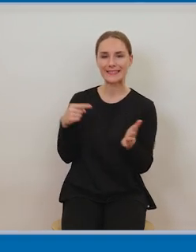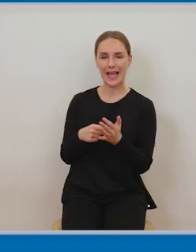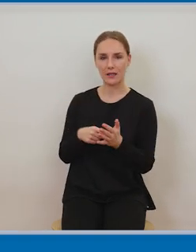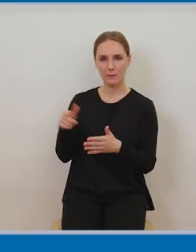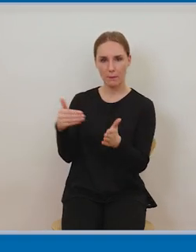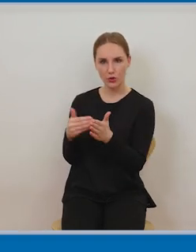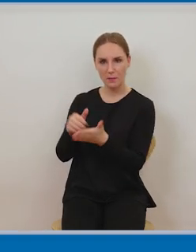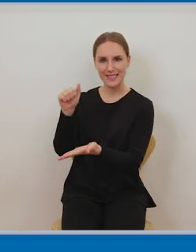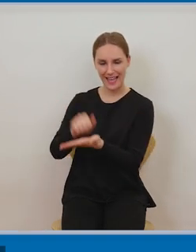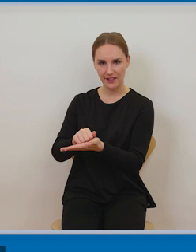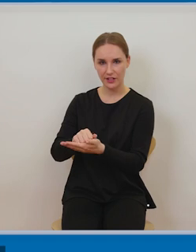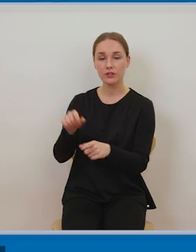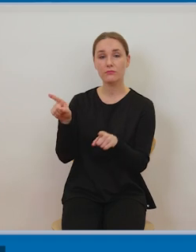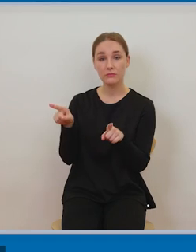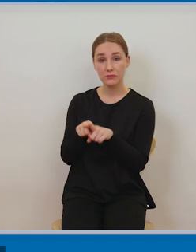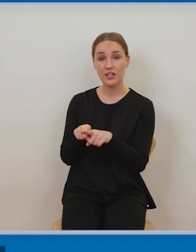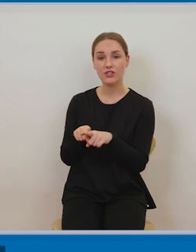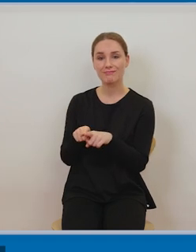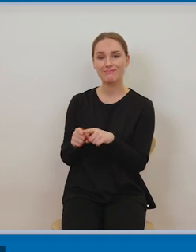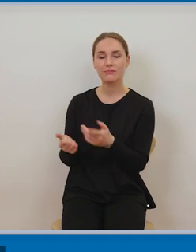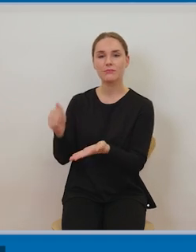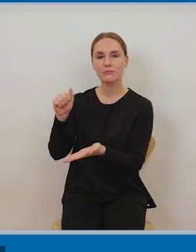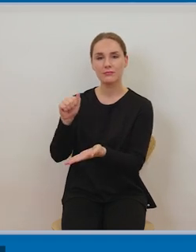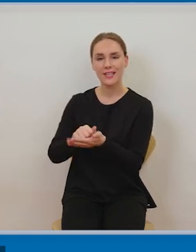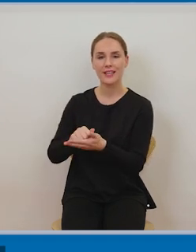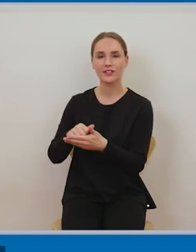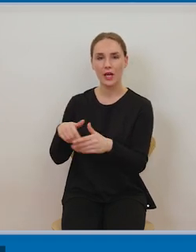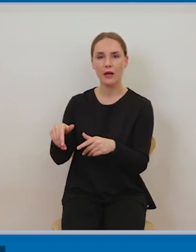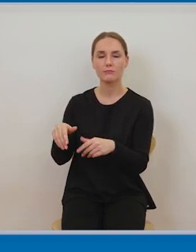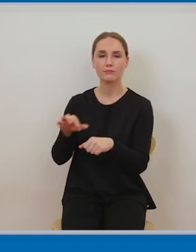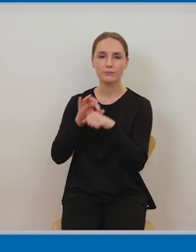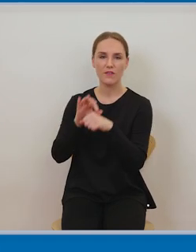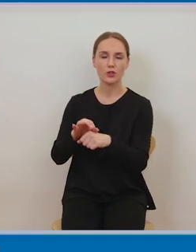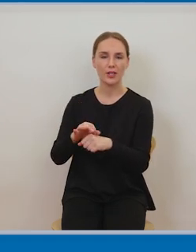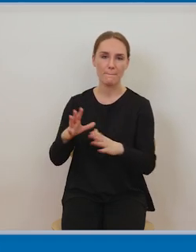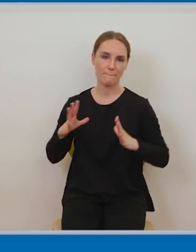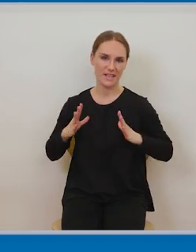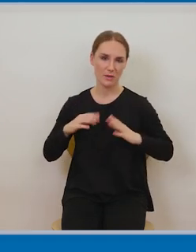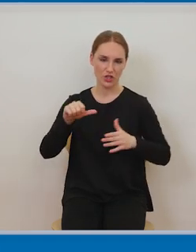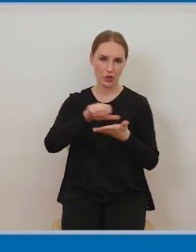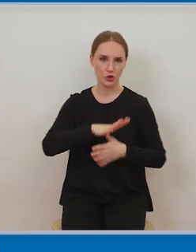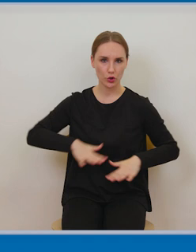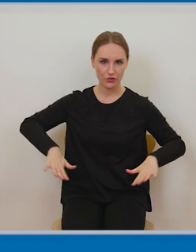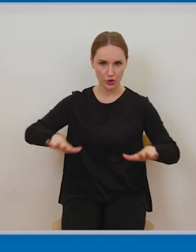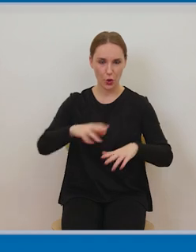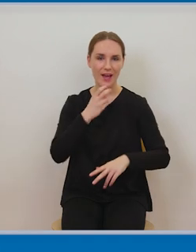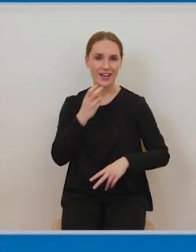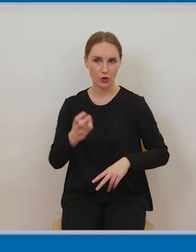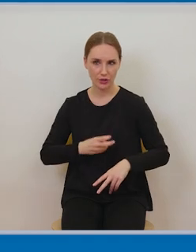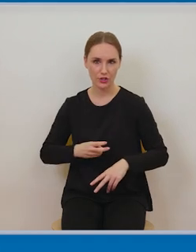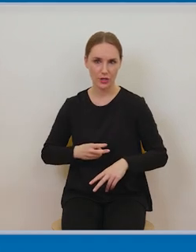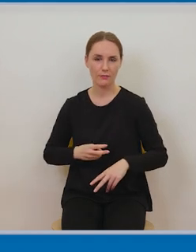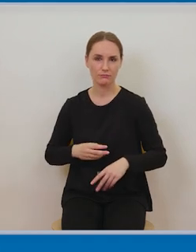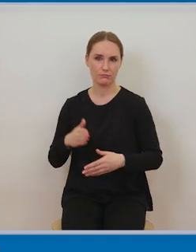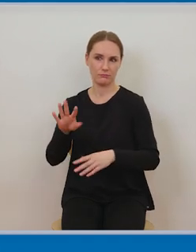określeniem tak naprawdę kryje się konieczność zabezpieczenia żeby do tych materiałów które są udostępniane poza bezpośrednio